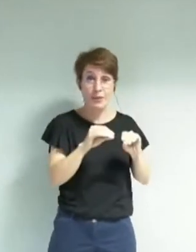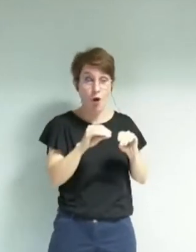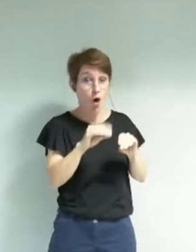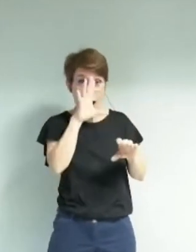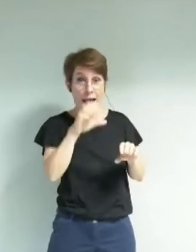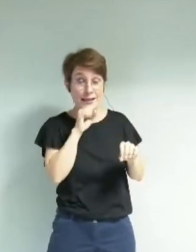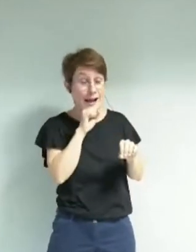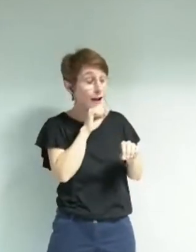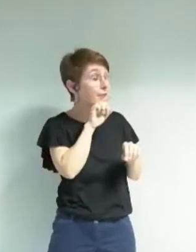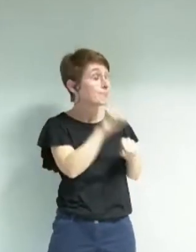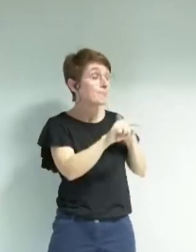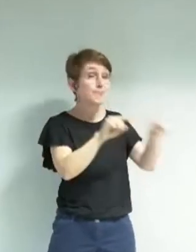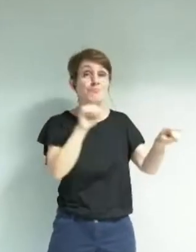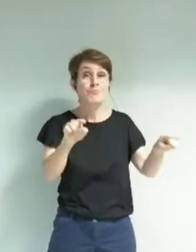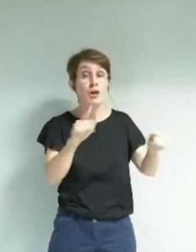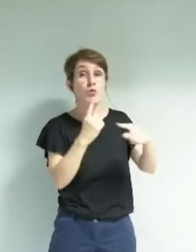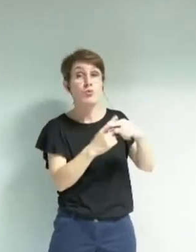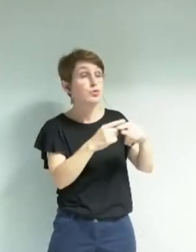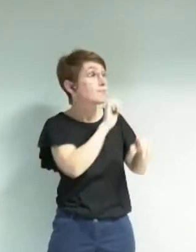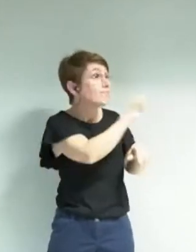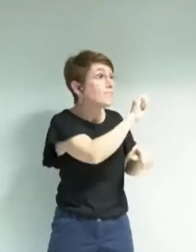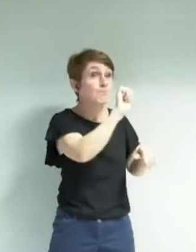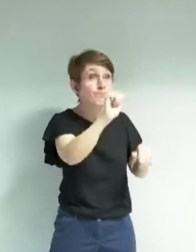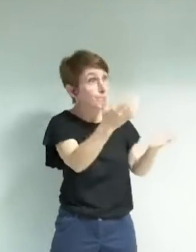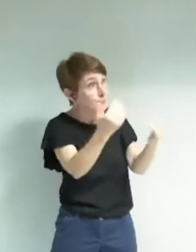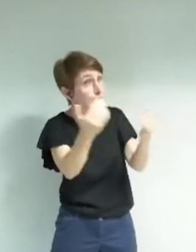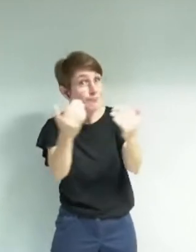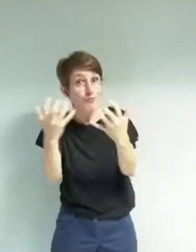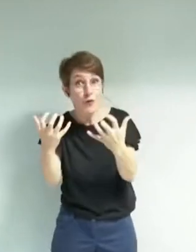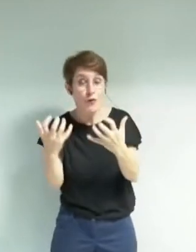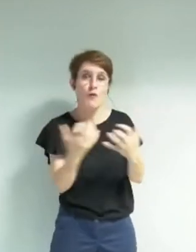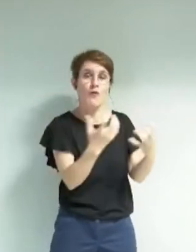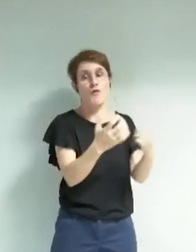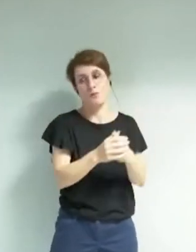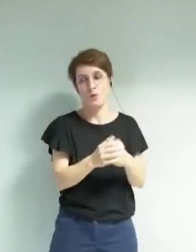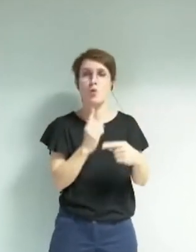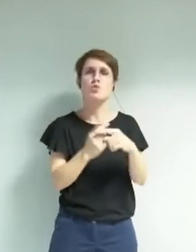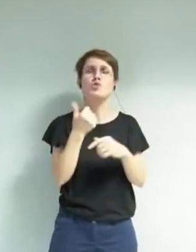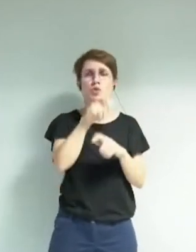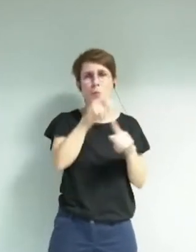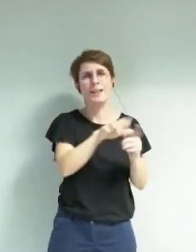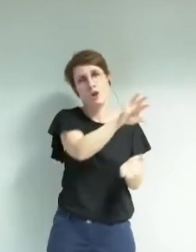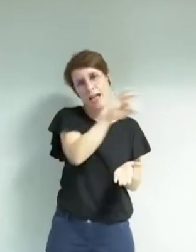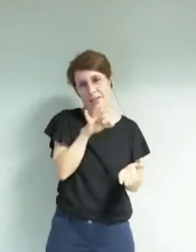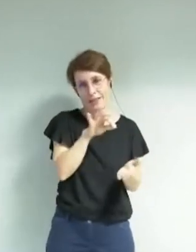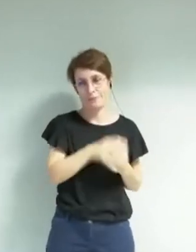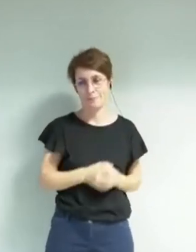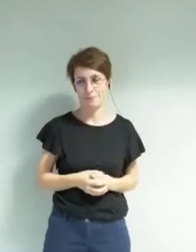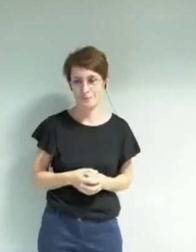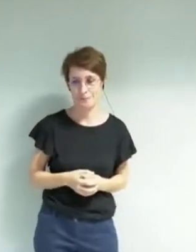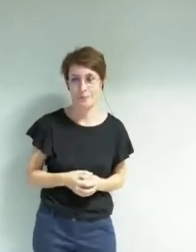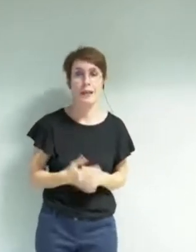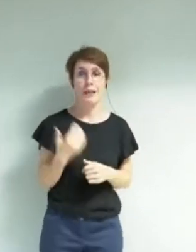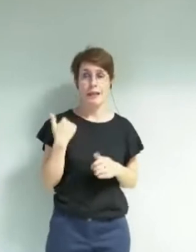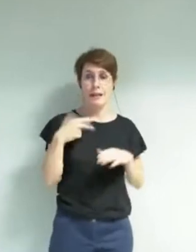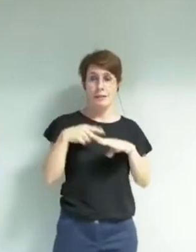sort du porte-à-porte et une personne invitée par un des participants. Nous avons eu, entre début mai et mi